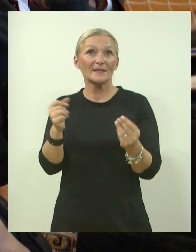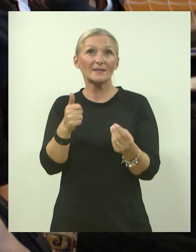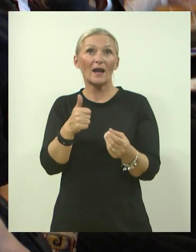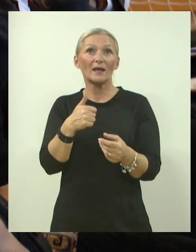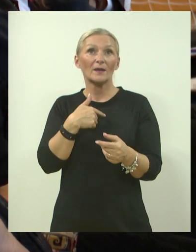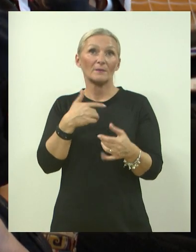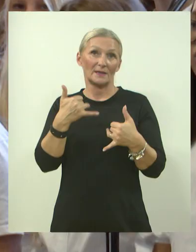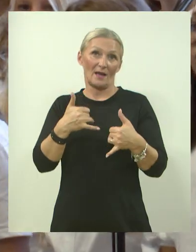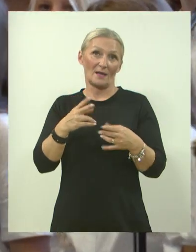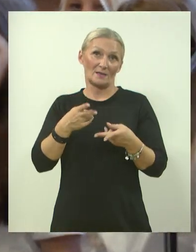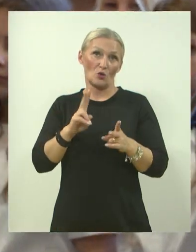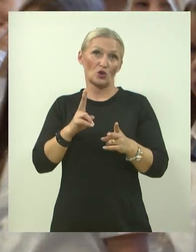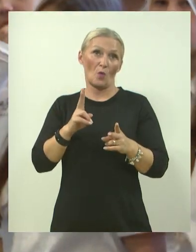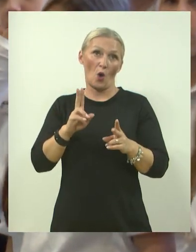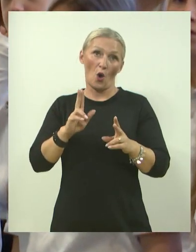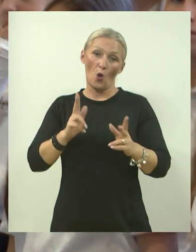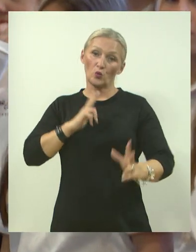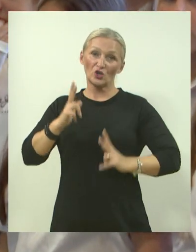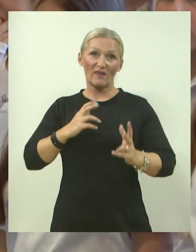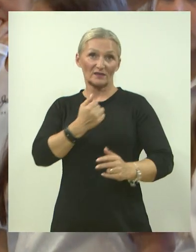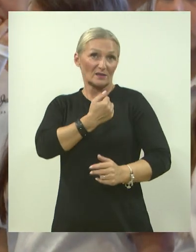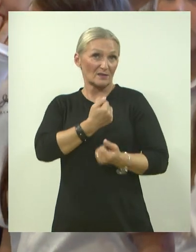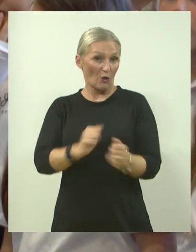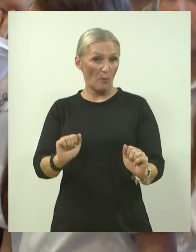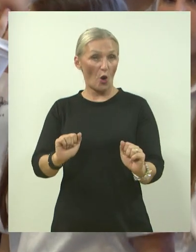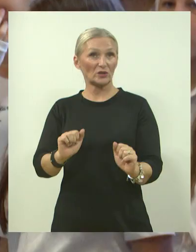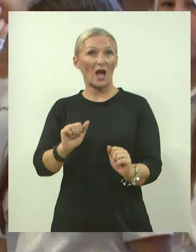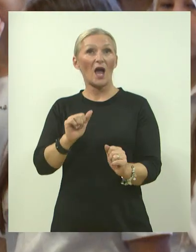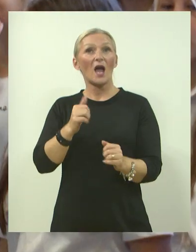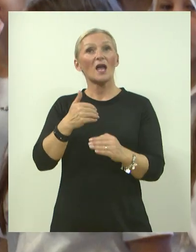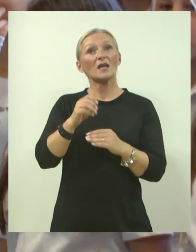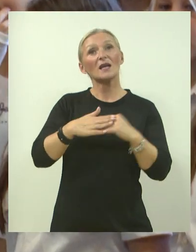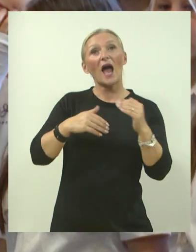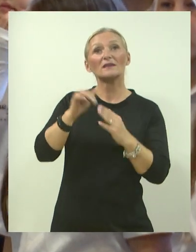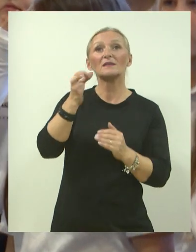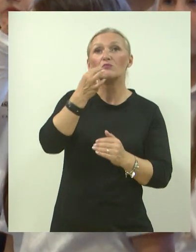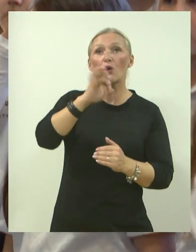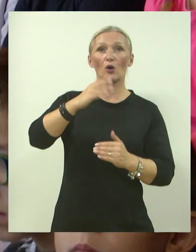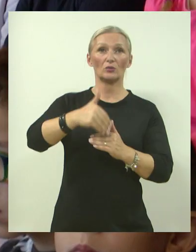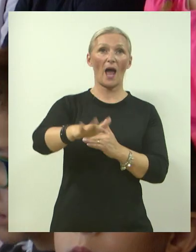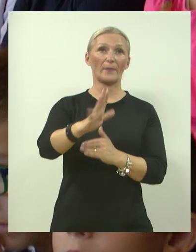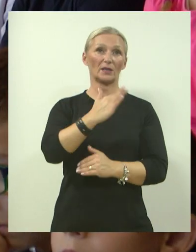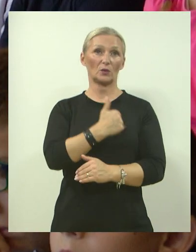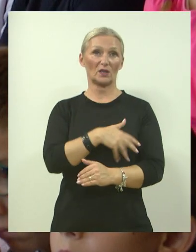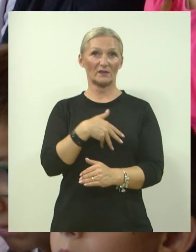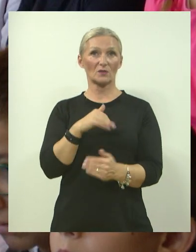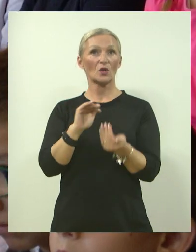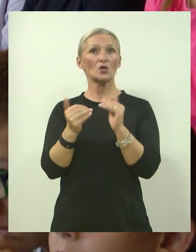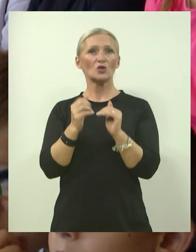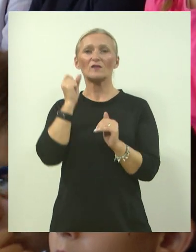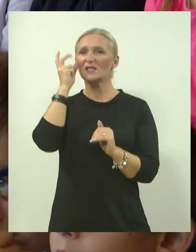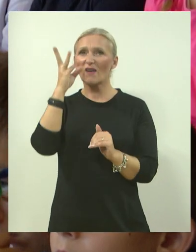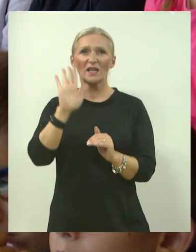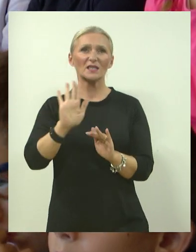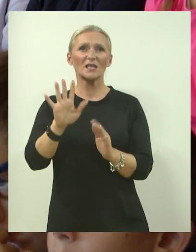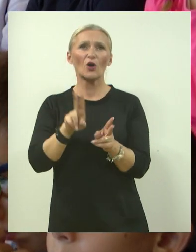možemo paštiniti slobodu, demokraciju i graditi bolju i napredniju republiku Hrvatskoj. Suradžival sam svakodnevno